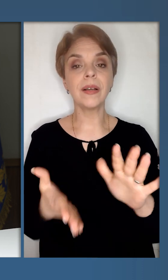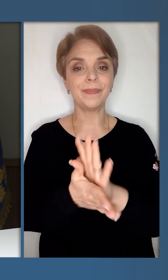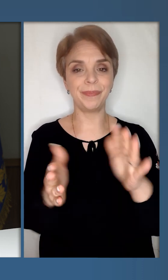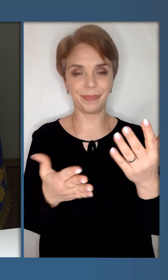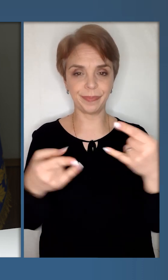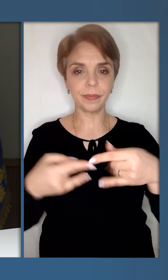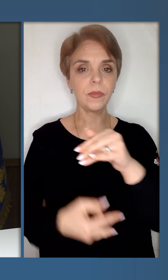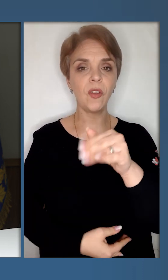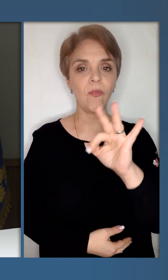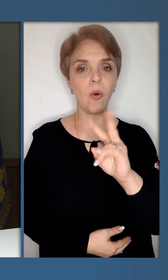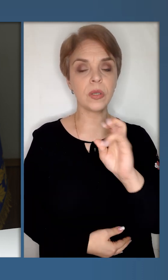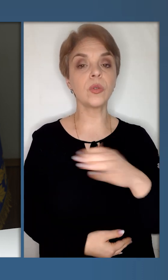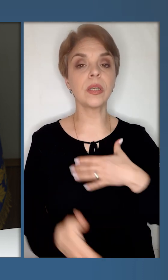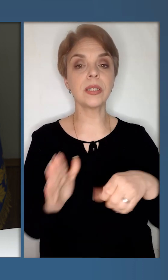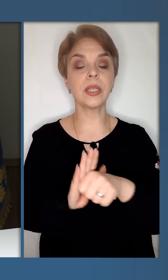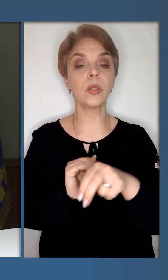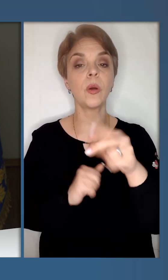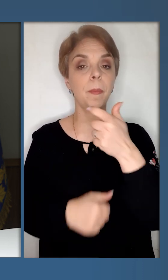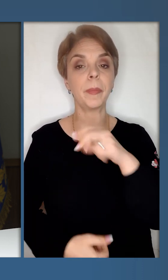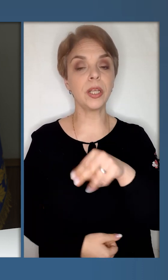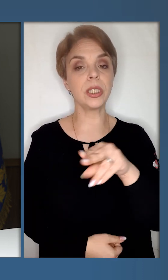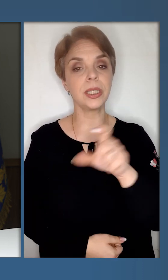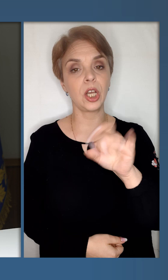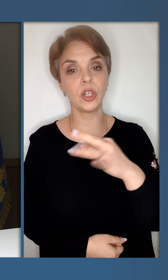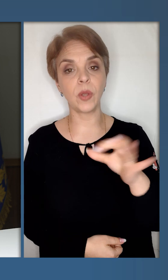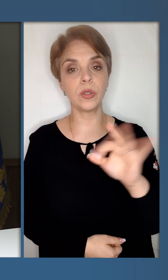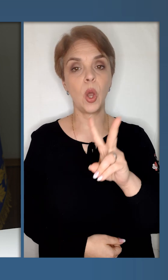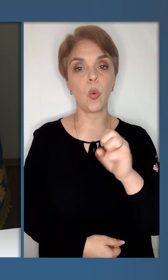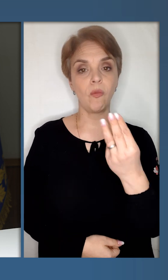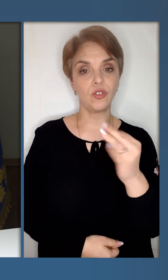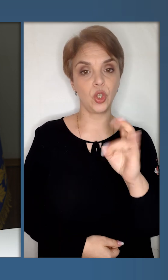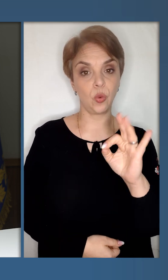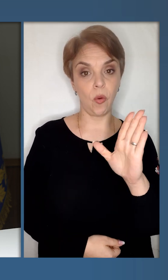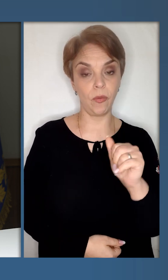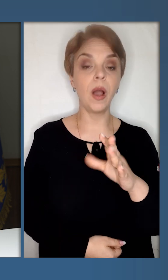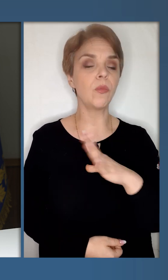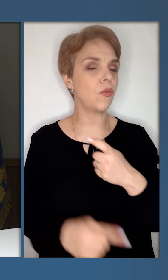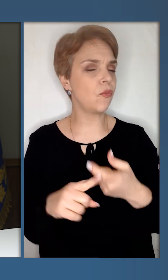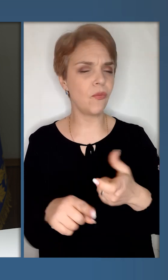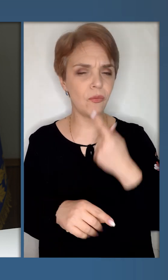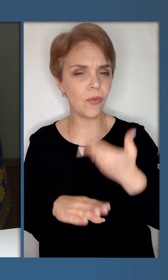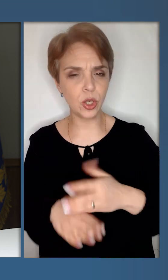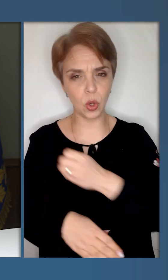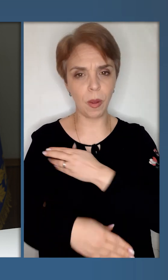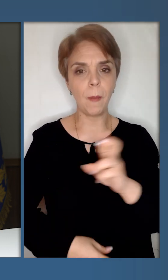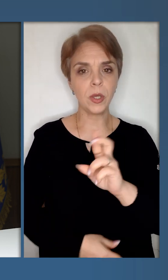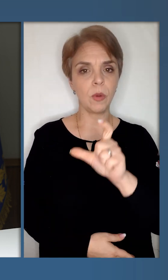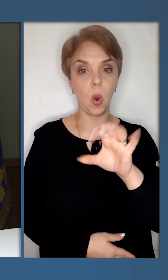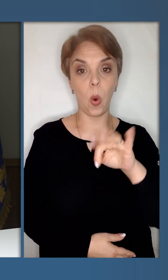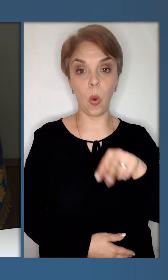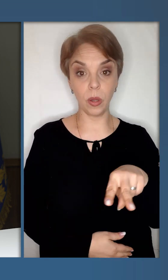«Фокс». Тоді загинули П'єр Закржевський та Олександра Кувшинова. Був важко поранений